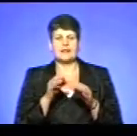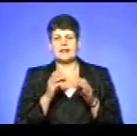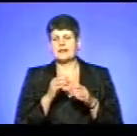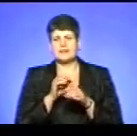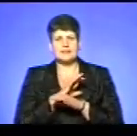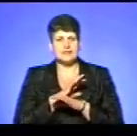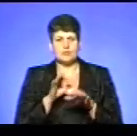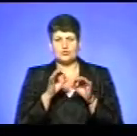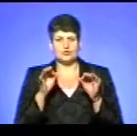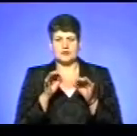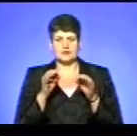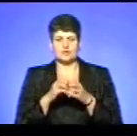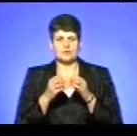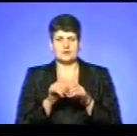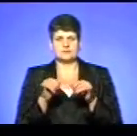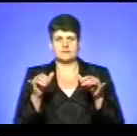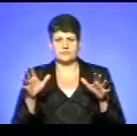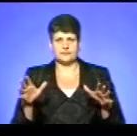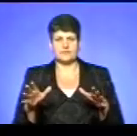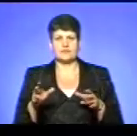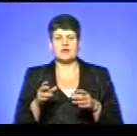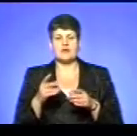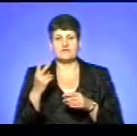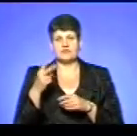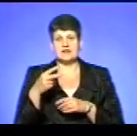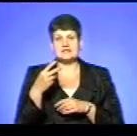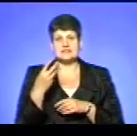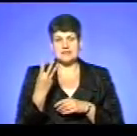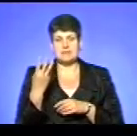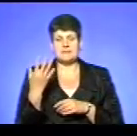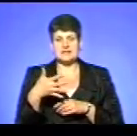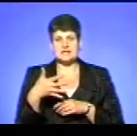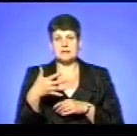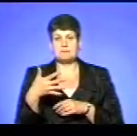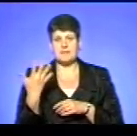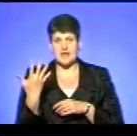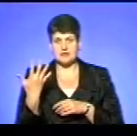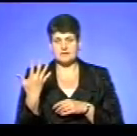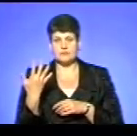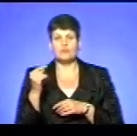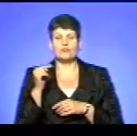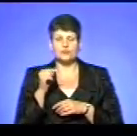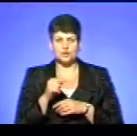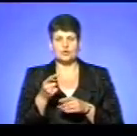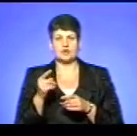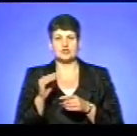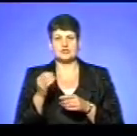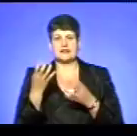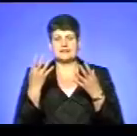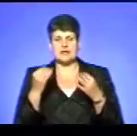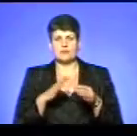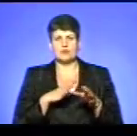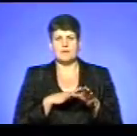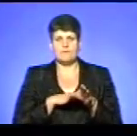ніяких по розповсюдженню, загроз вибуху, а в 23.55 безпосередньо в той же день була повністю